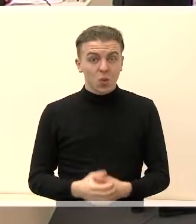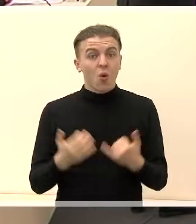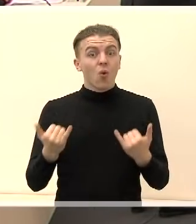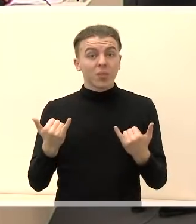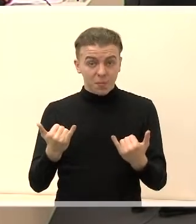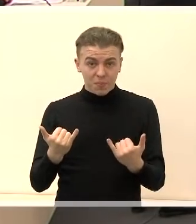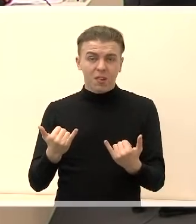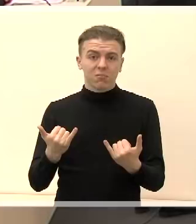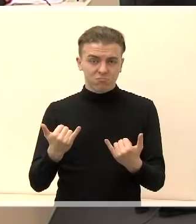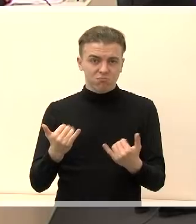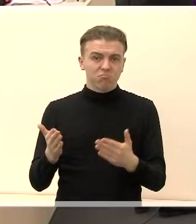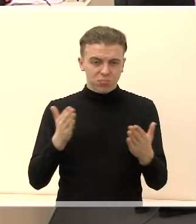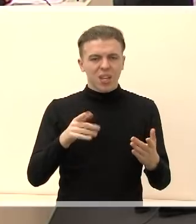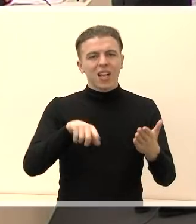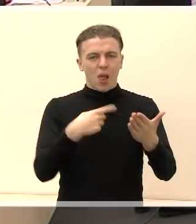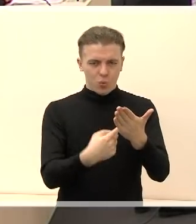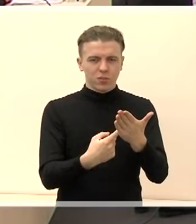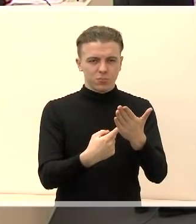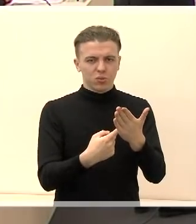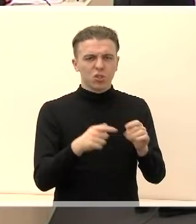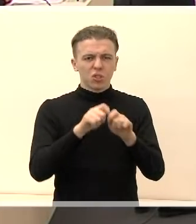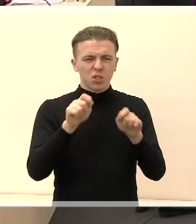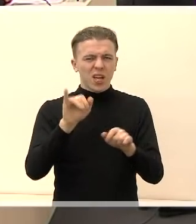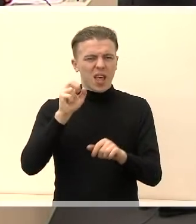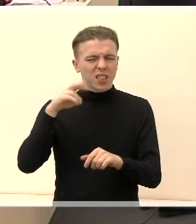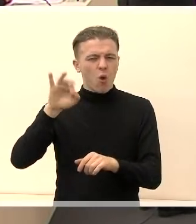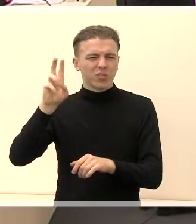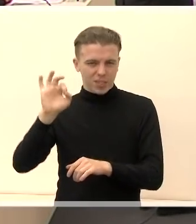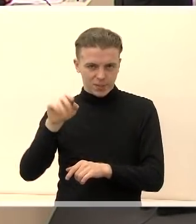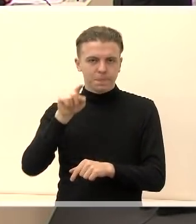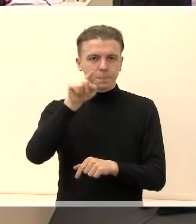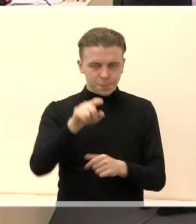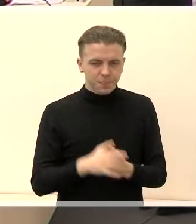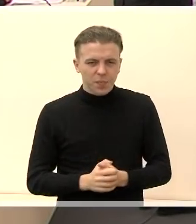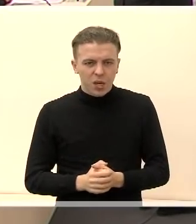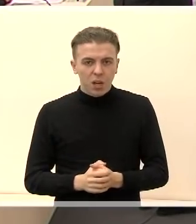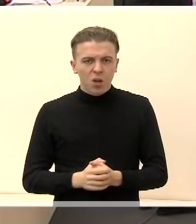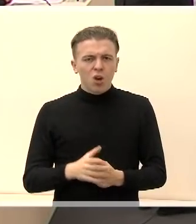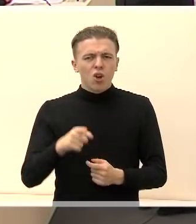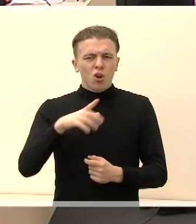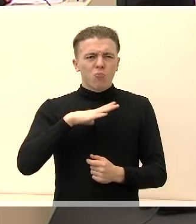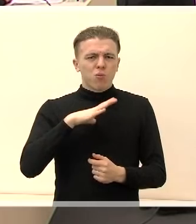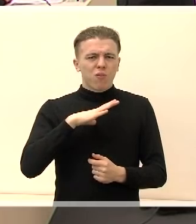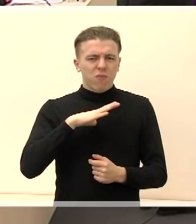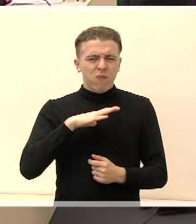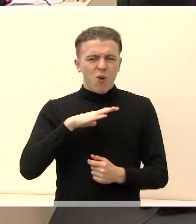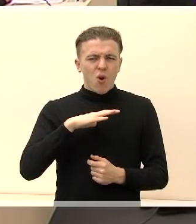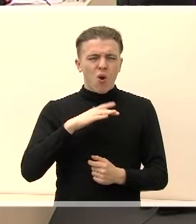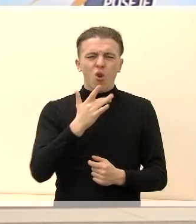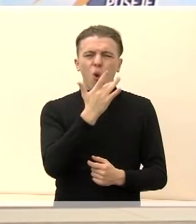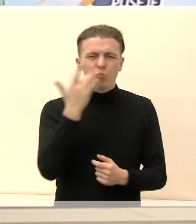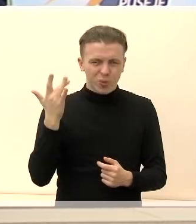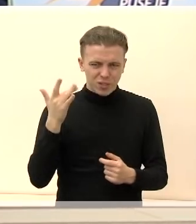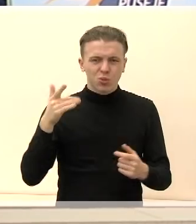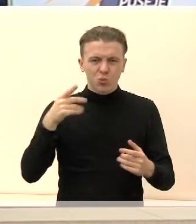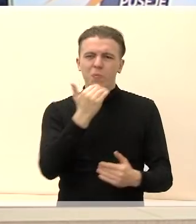keletą klausimų, pradėkime nuo Kosto Jankausko. Kiek metų buvote komunistų partijos, biuro, narių ir